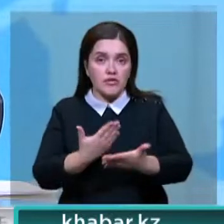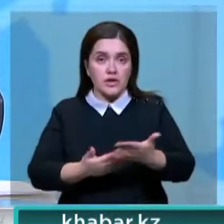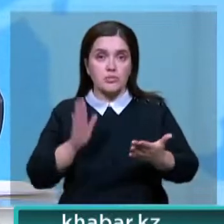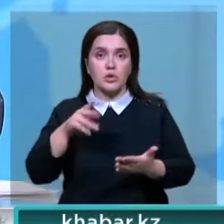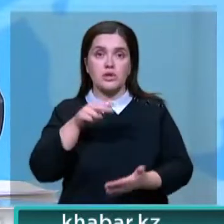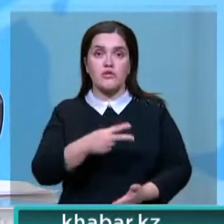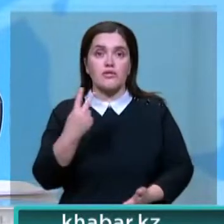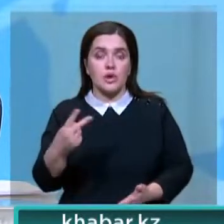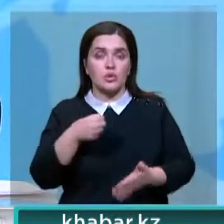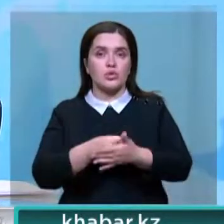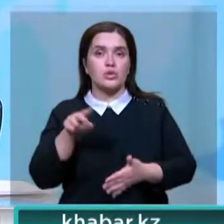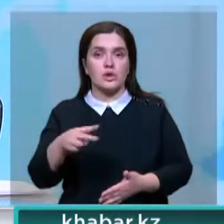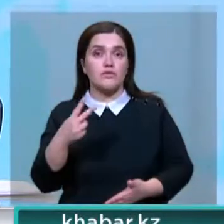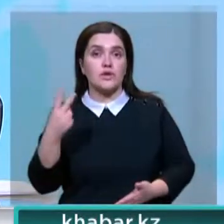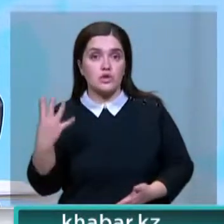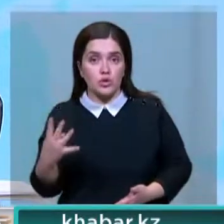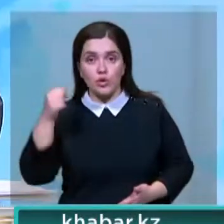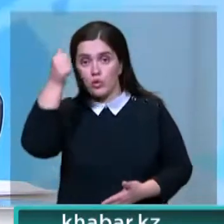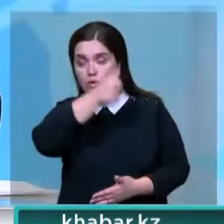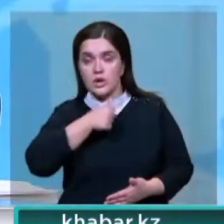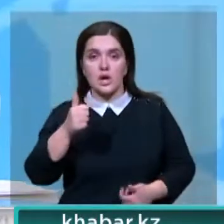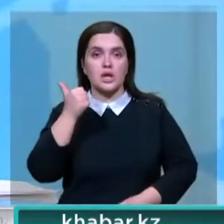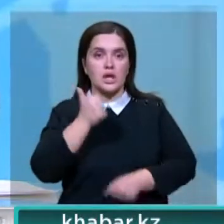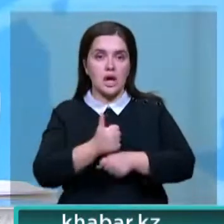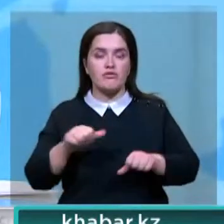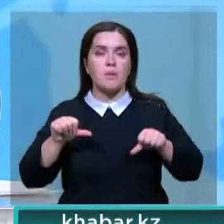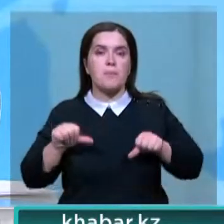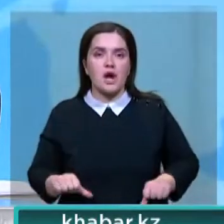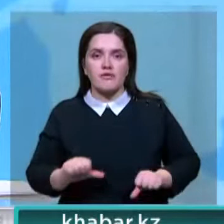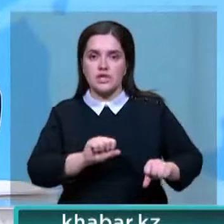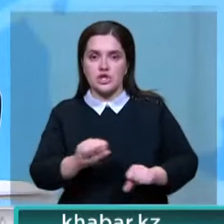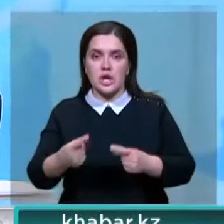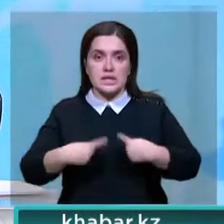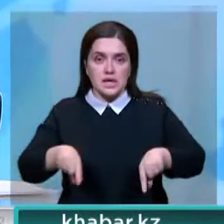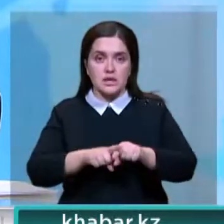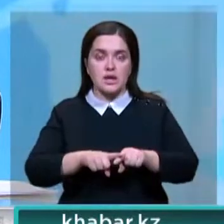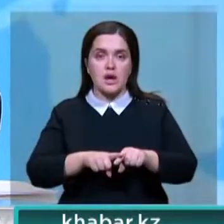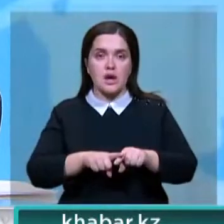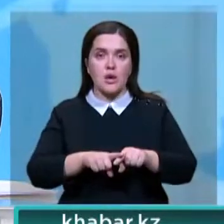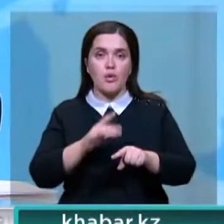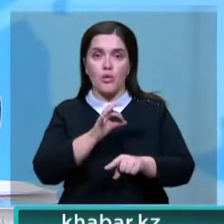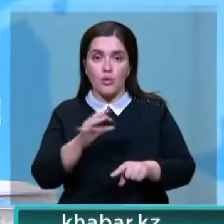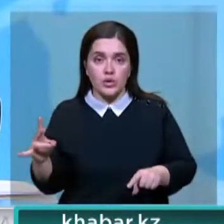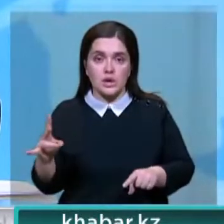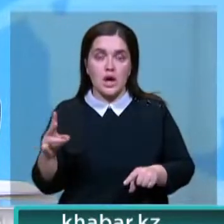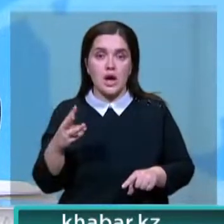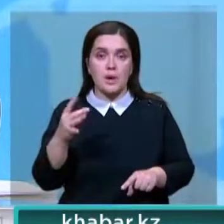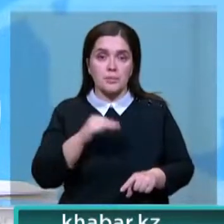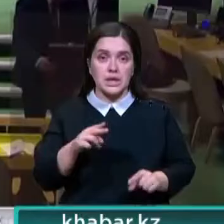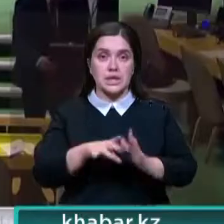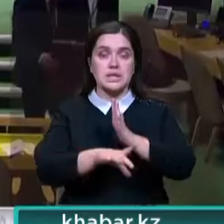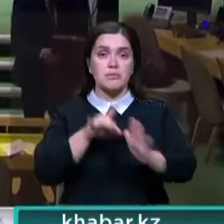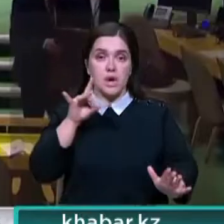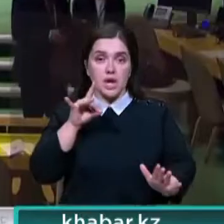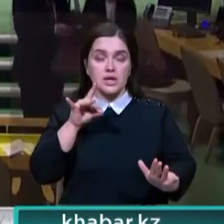2022 по 2024 годы. Это главная правозащитная организация в структуре ООН. Как отметили в